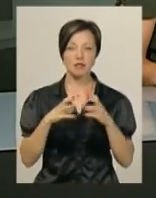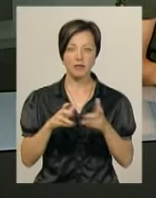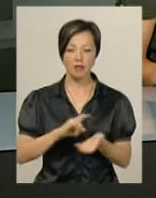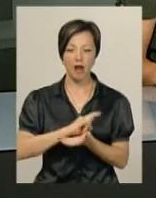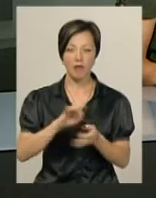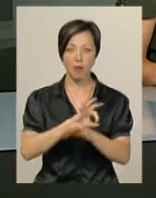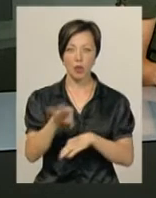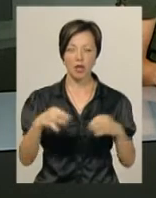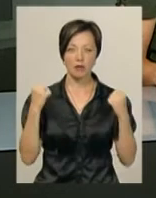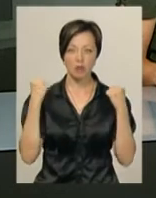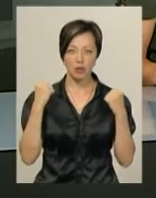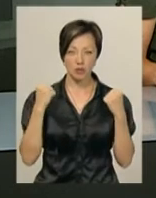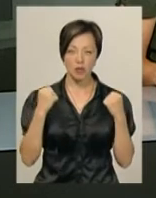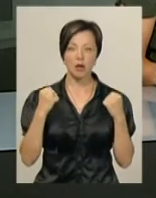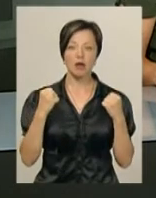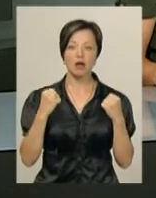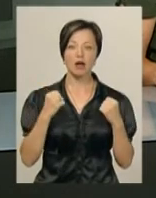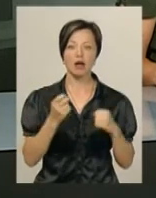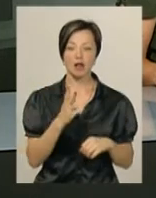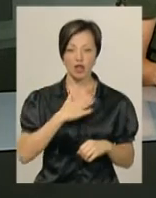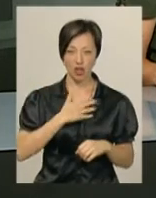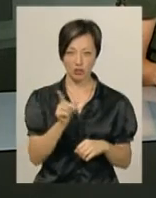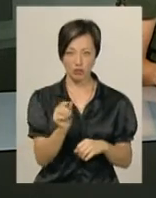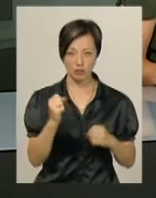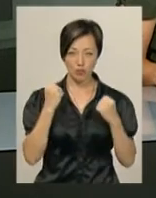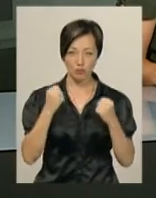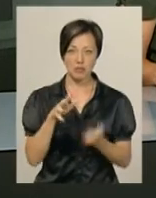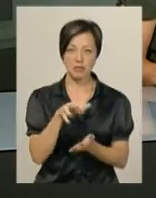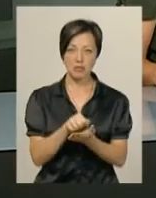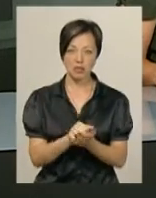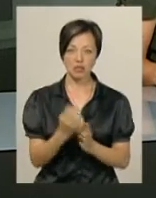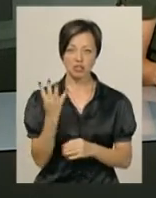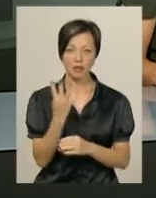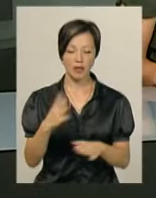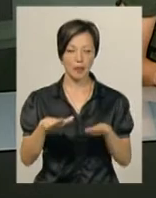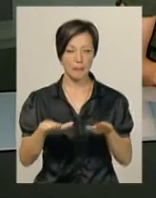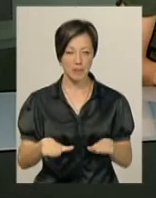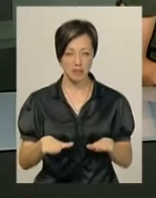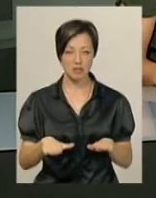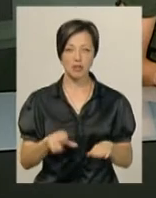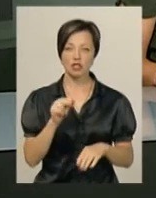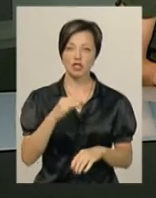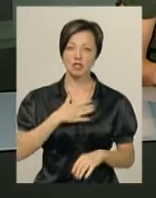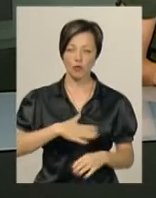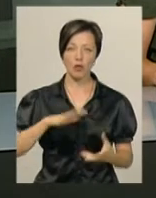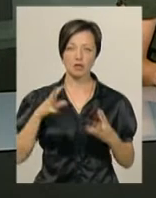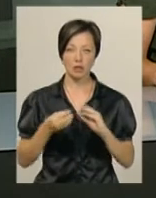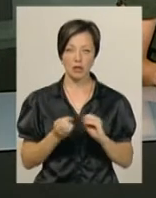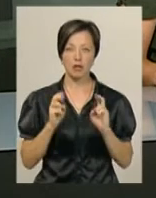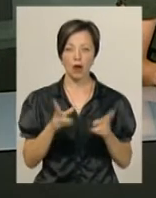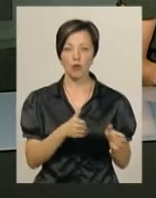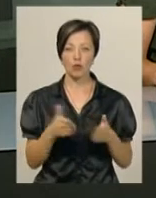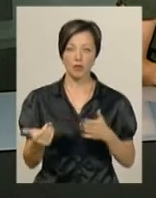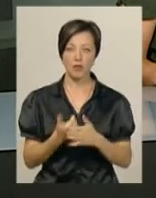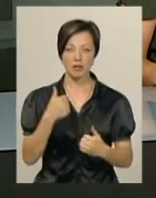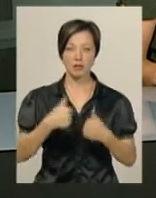авіамодельного спорту серед кордових моделей, Андрій Мировіцький та Володимир Гереш посіли четверте місце. Чи задоволені результатом і як готується